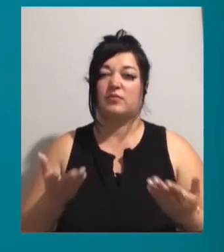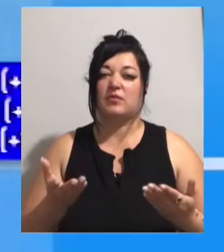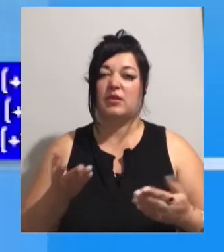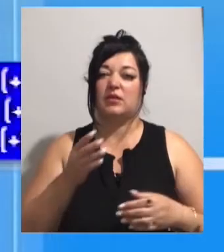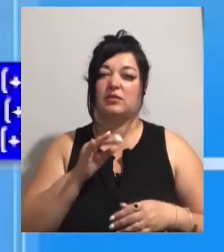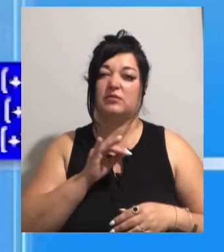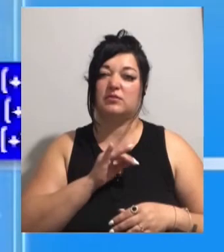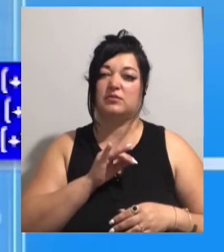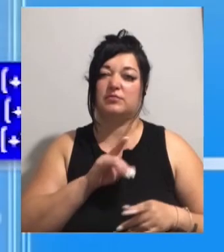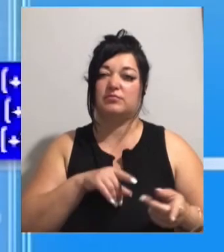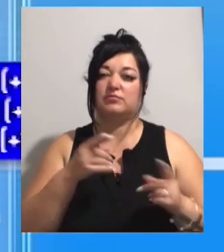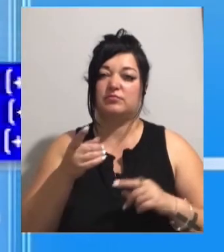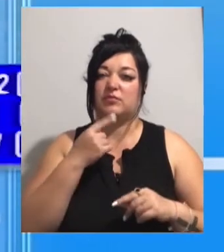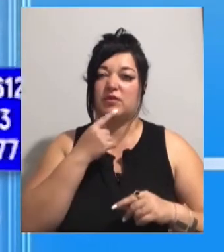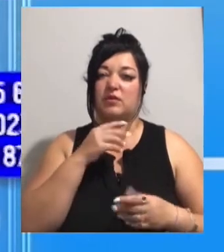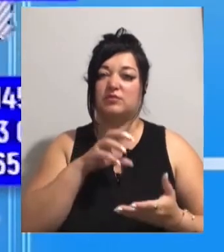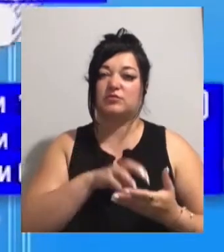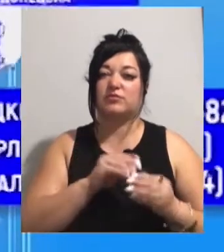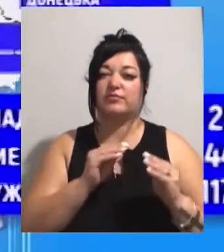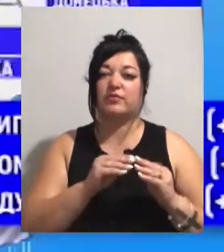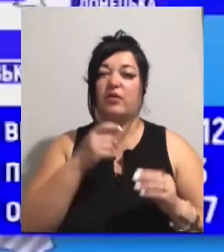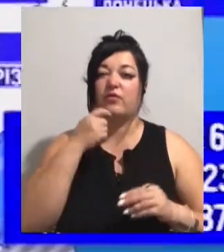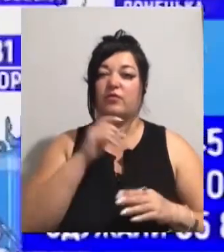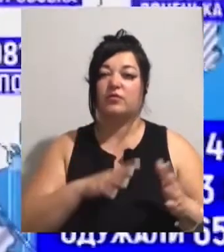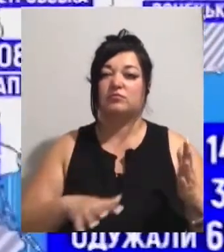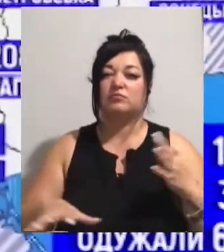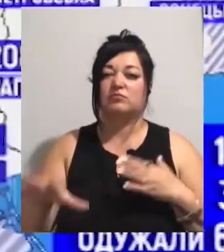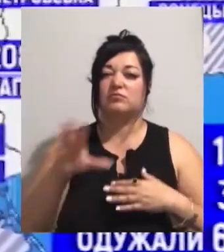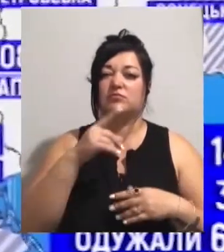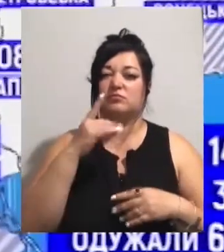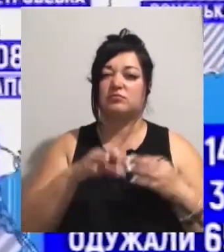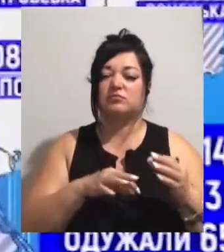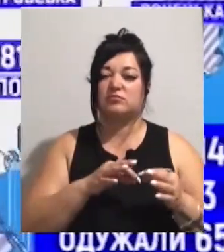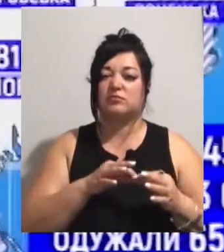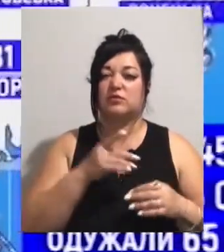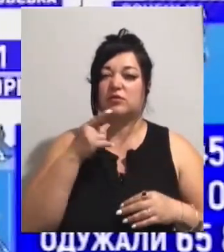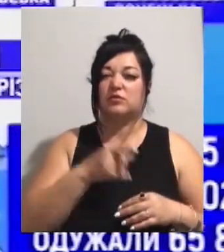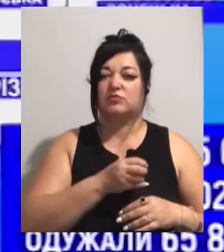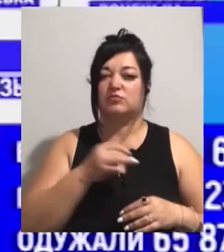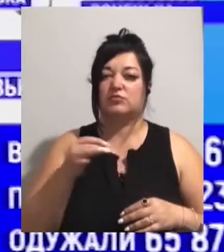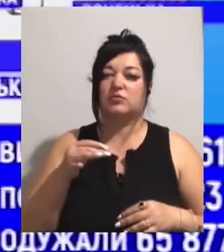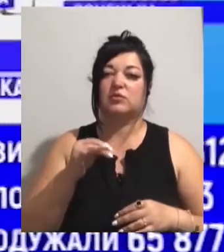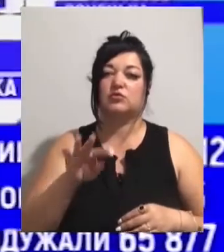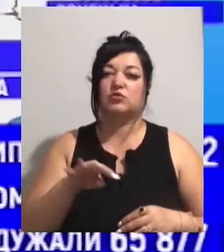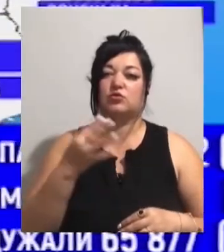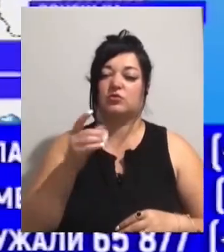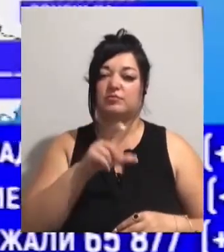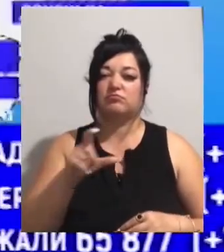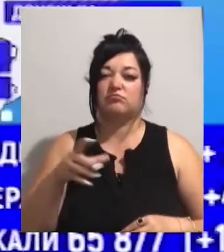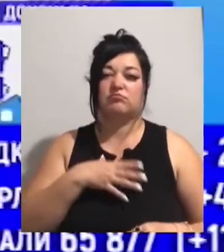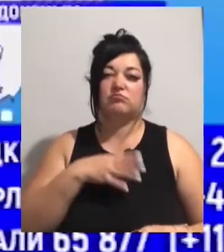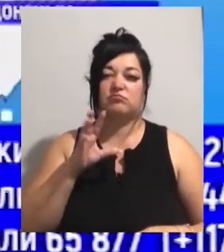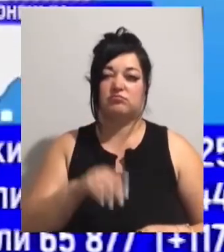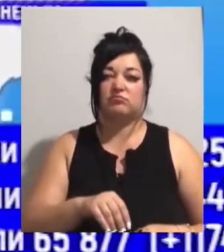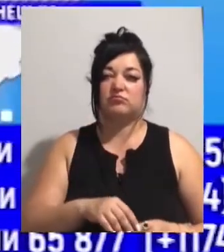частині. В Україні ж за останню добу на коронавіру захворіли 2,5 тисячі людей. 44 пацієнти померли, розказав міністр